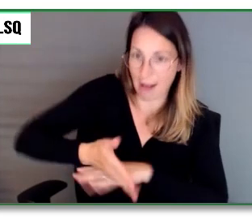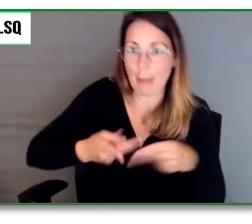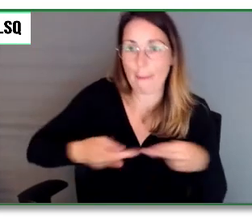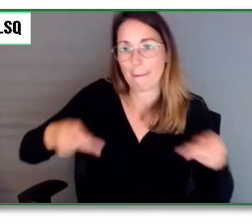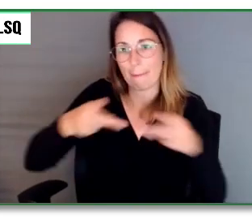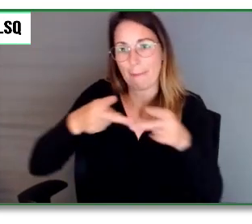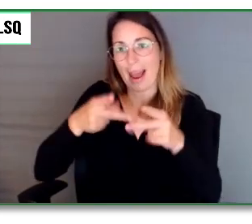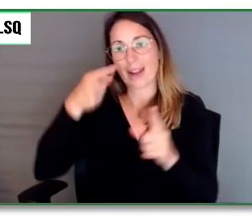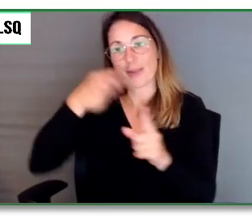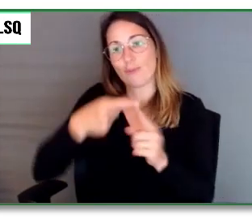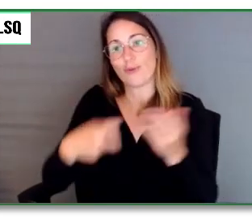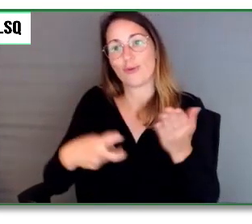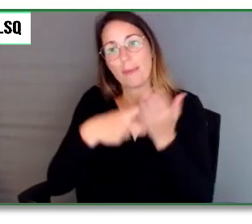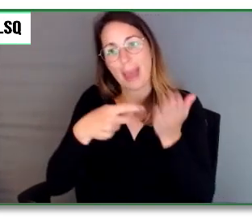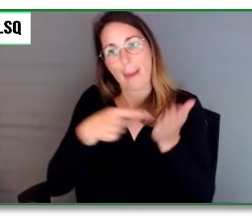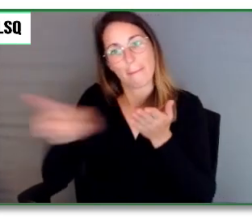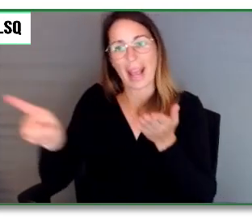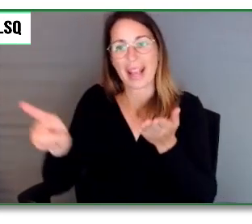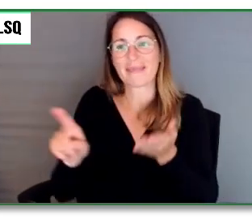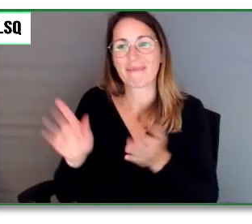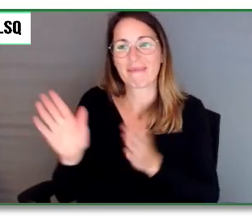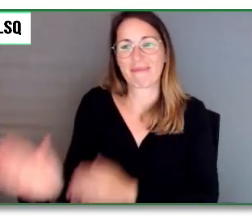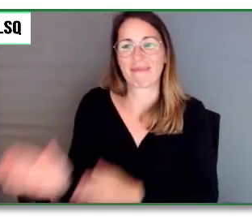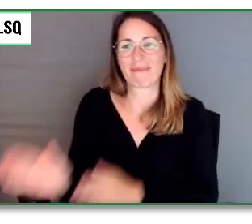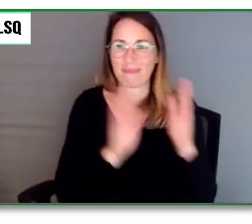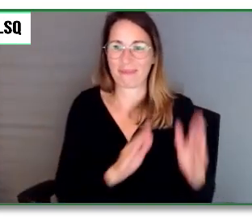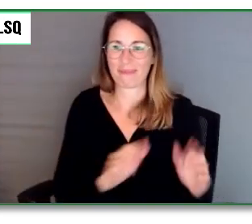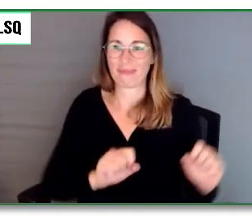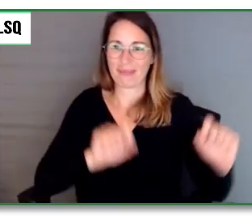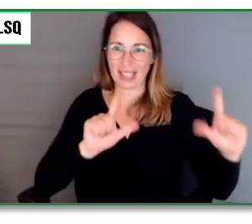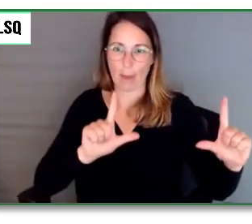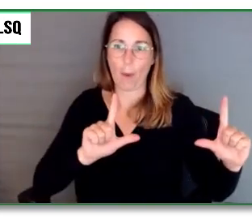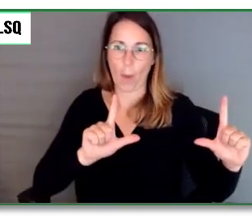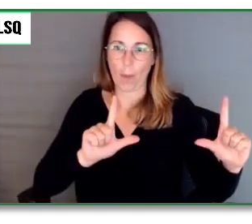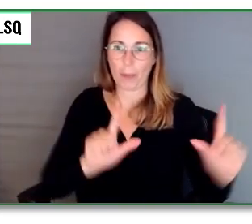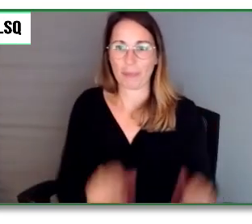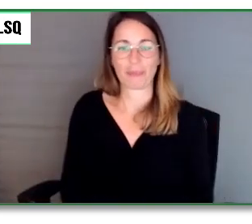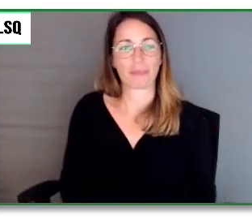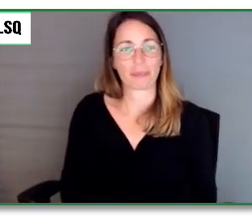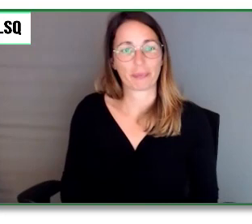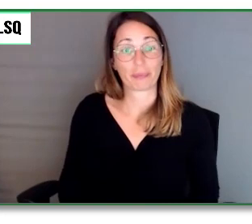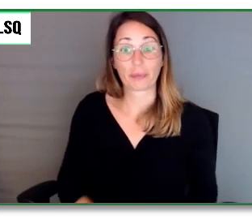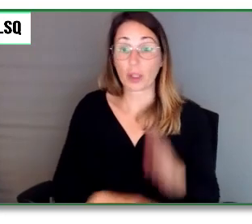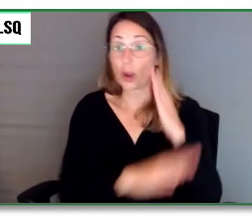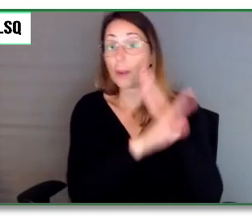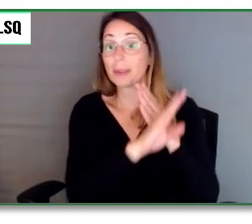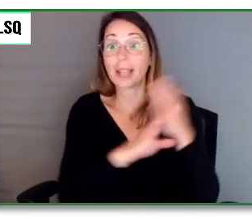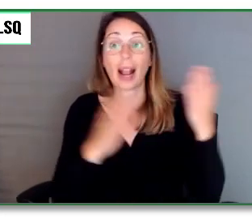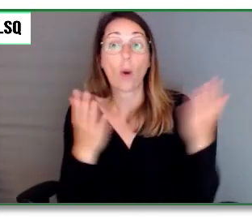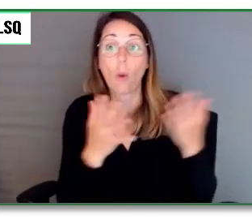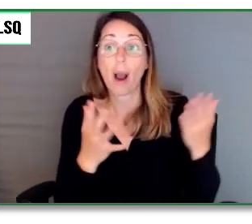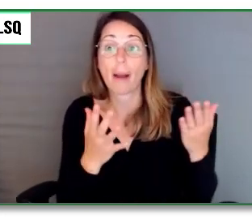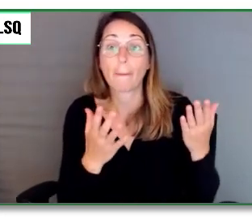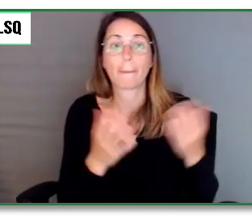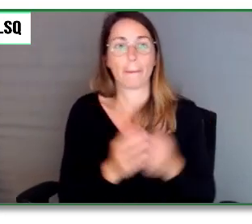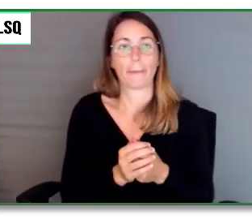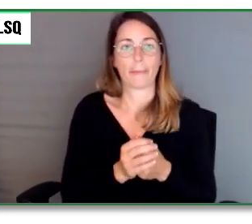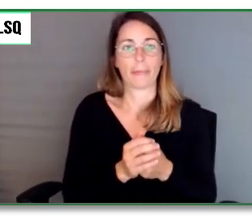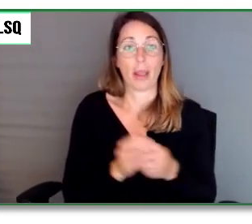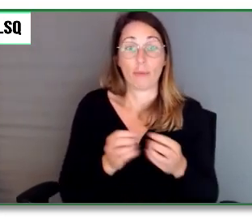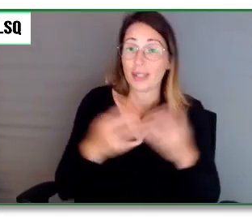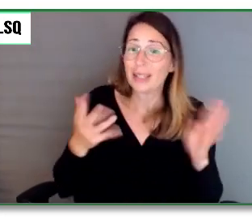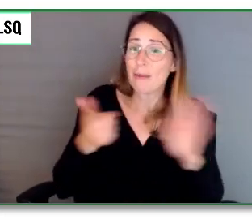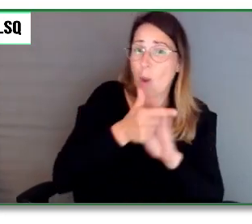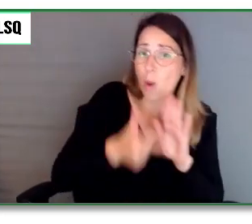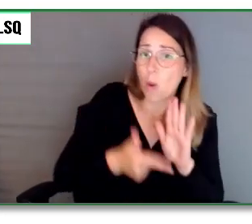Donc, relativement à cet obstacle, le premier, c'est qu'il y a des lois multiples. Il pourrait y avoir des lois fédérales, provinciales, municipales.